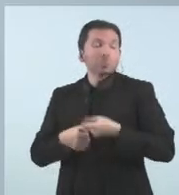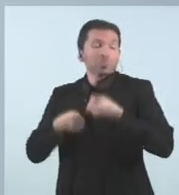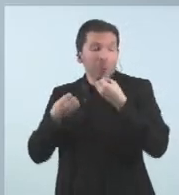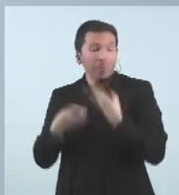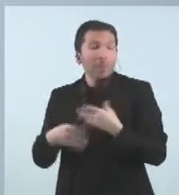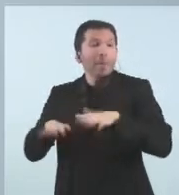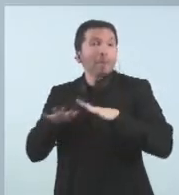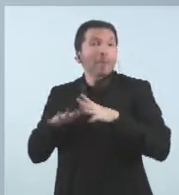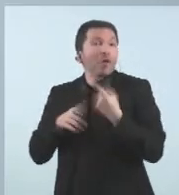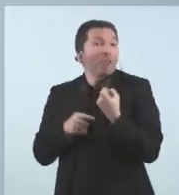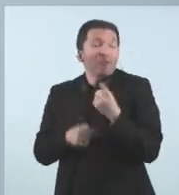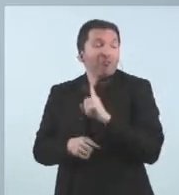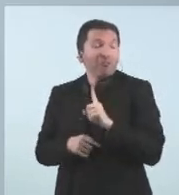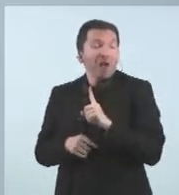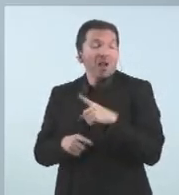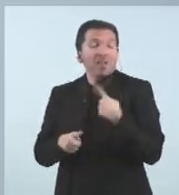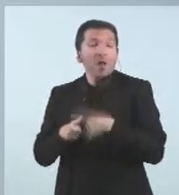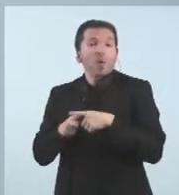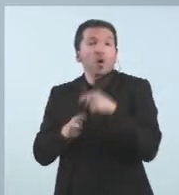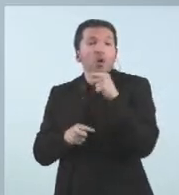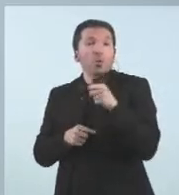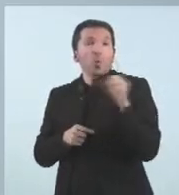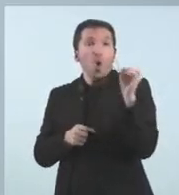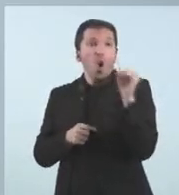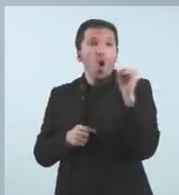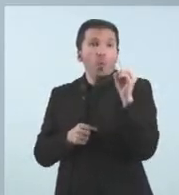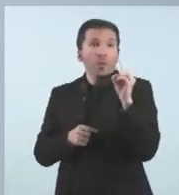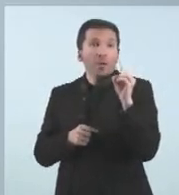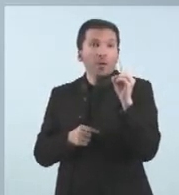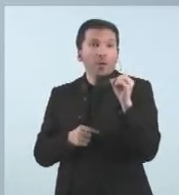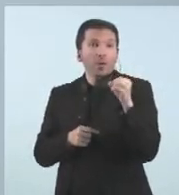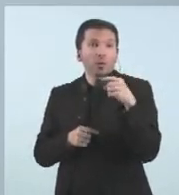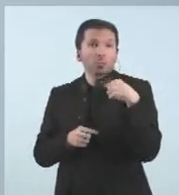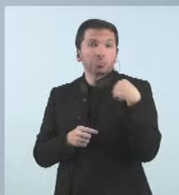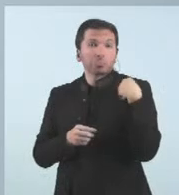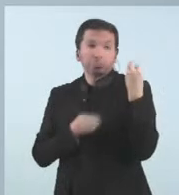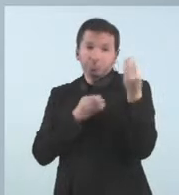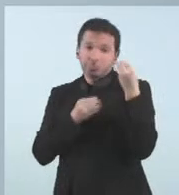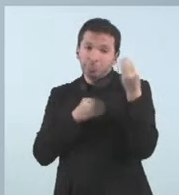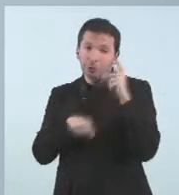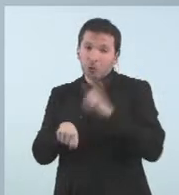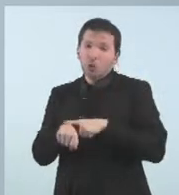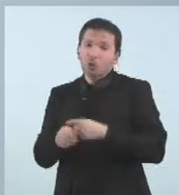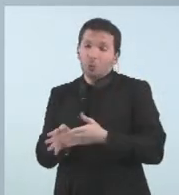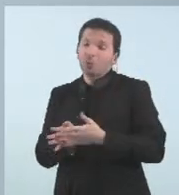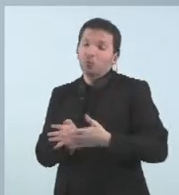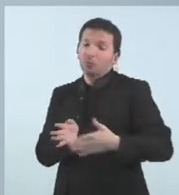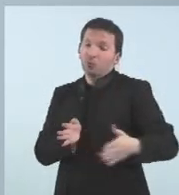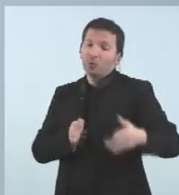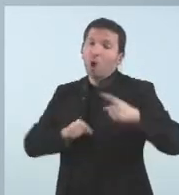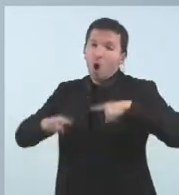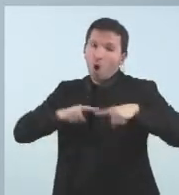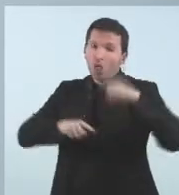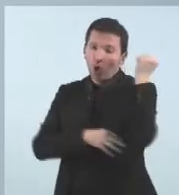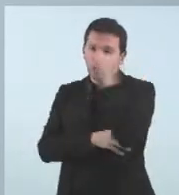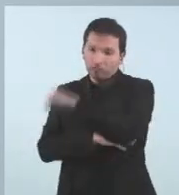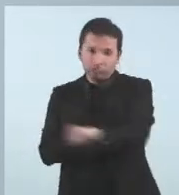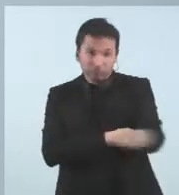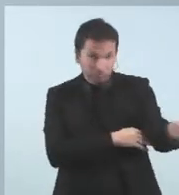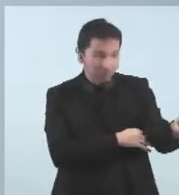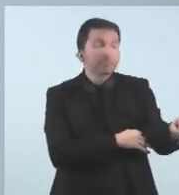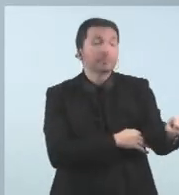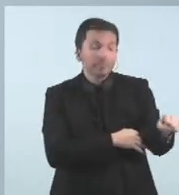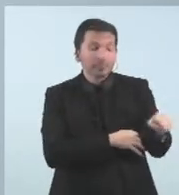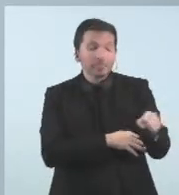quan has tingut Òmicron i sembla que Òmicron de moment dominarà durant la temporada esperem que molta perquè no ens vingui cap altra